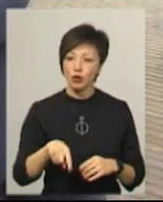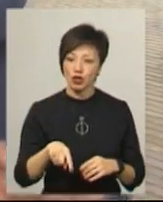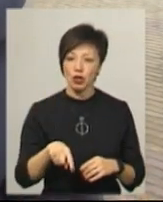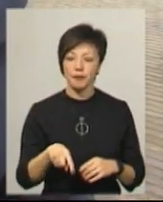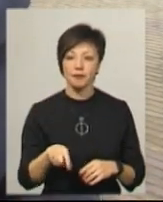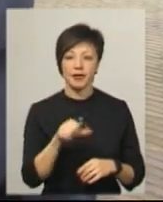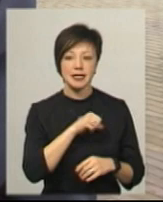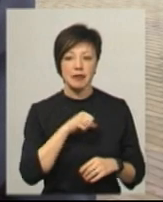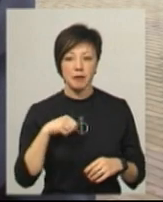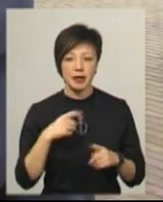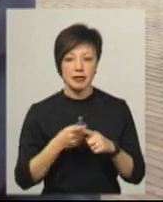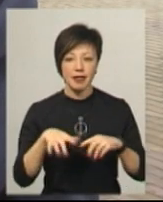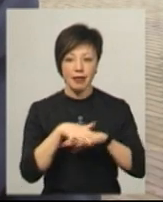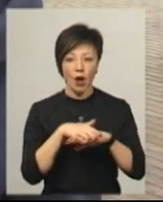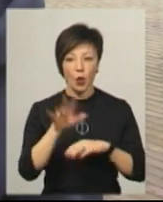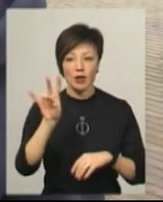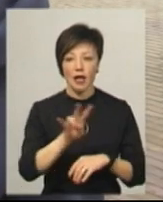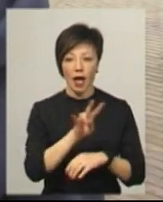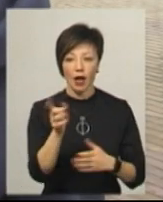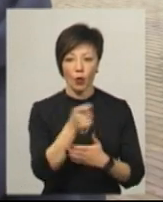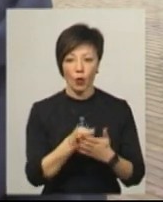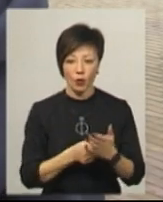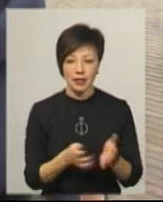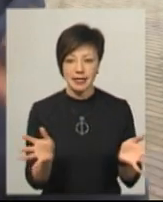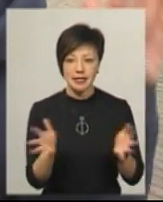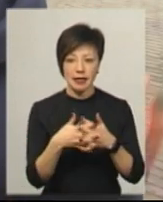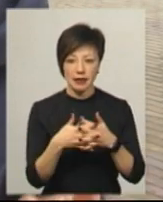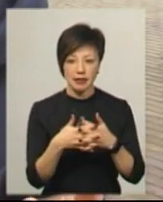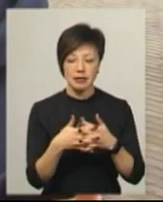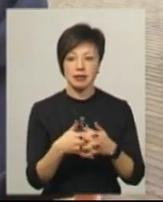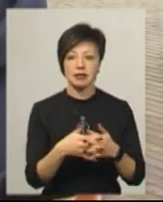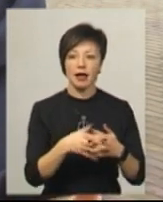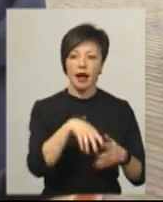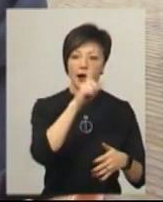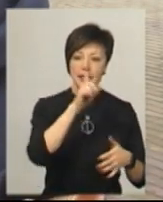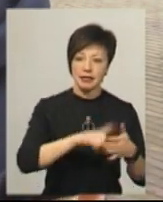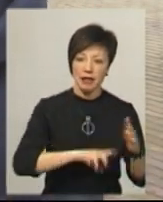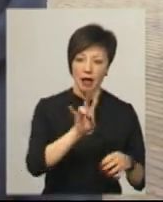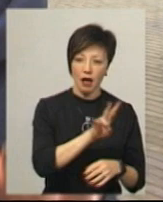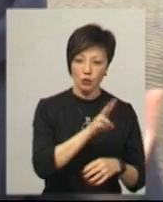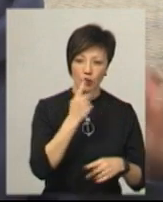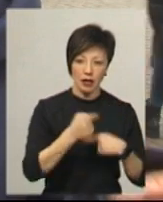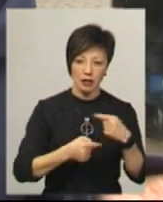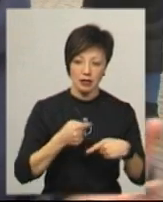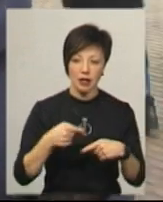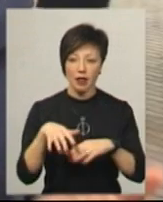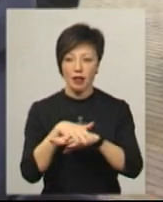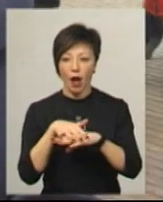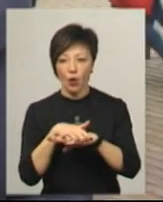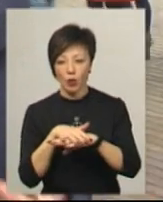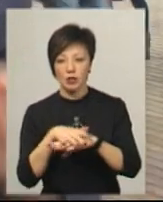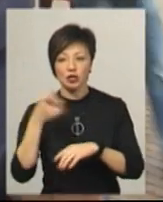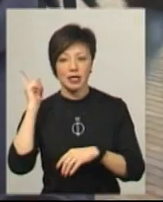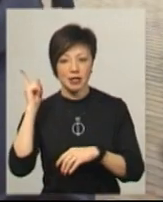сама ця «Народна ікона» – це, власне, є синтез християнської традиції, народних чи